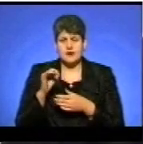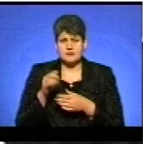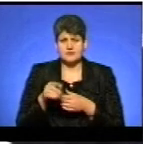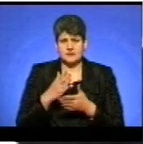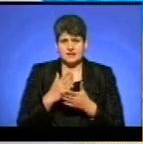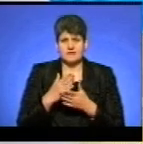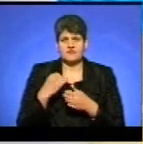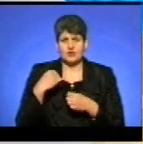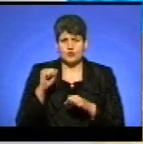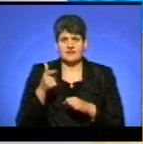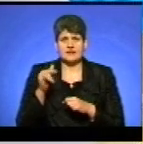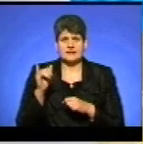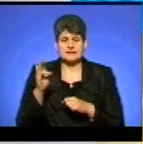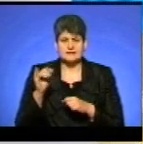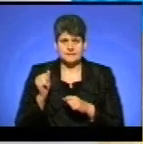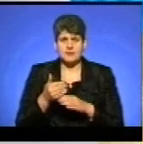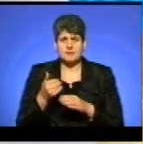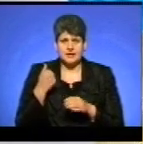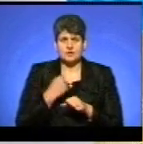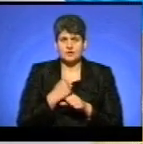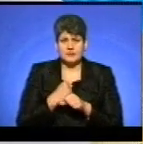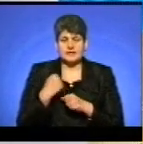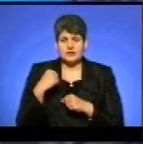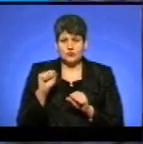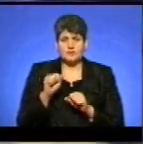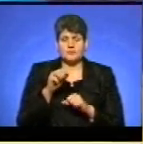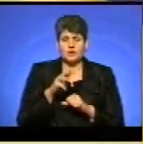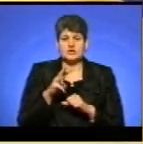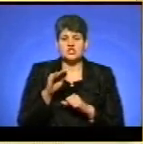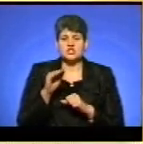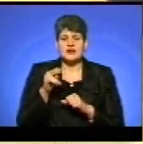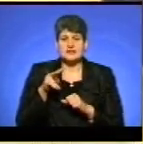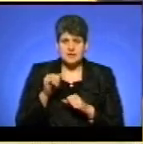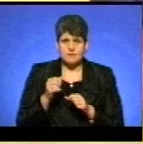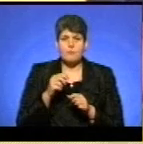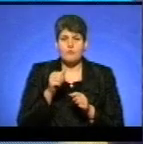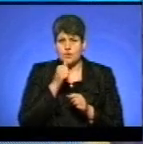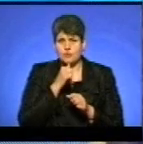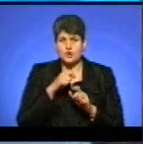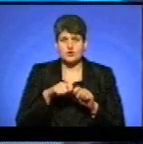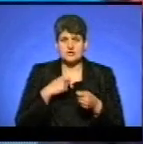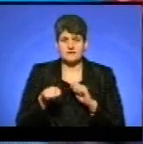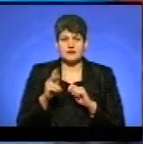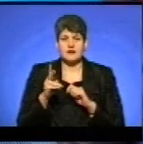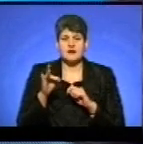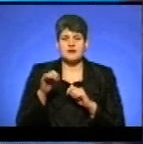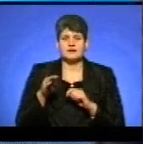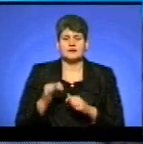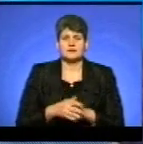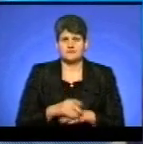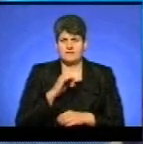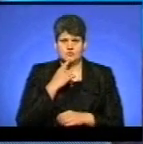книзі рекорди війниці. Перед встановленням рекорду тернополян Микола Желізняк пробує розірвати колоду карт. Та важко, не годен.